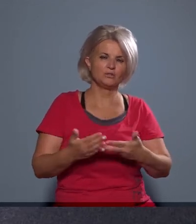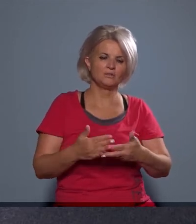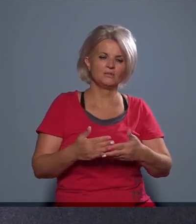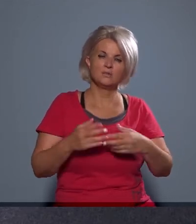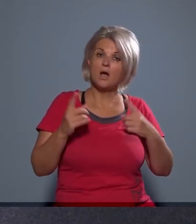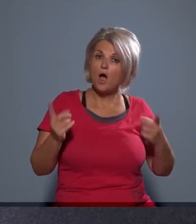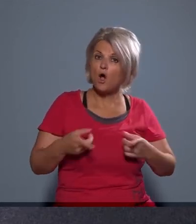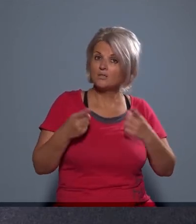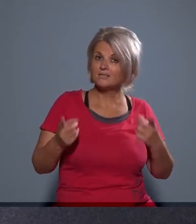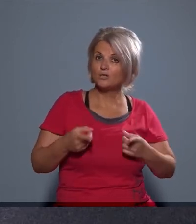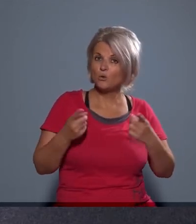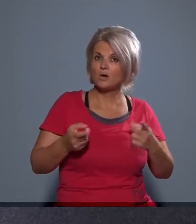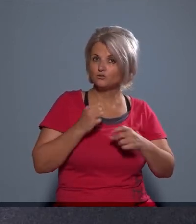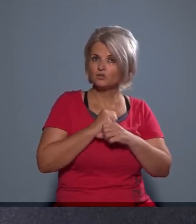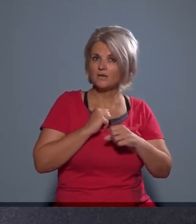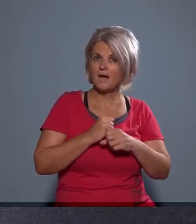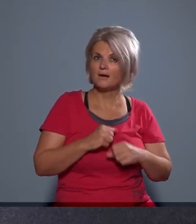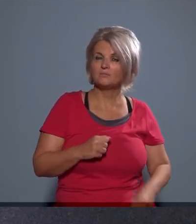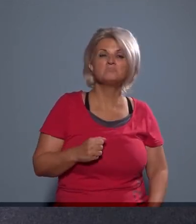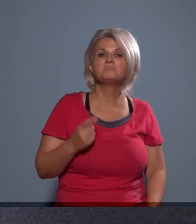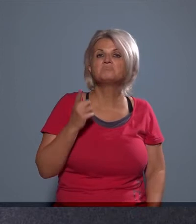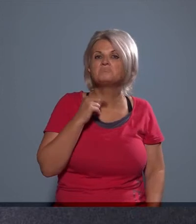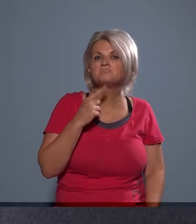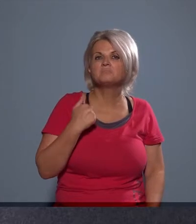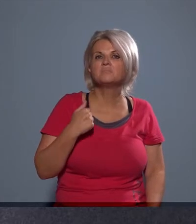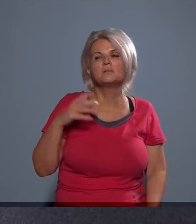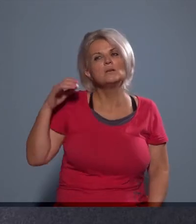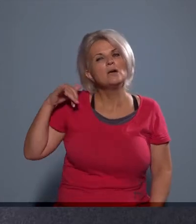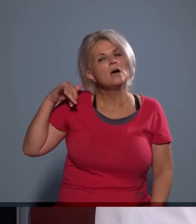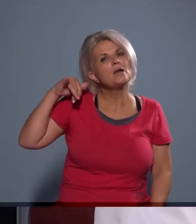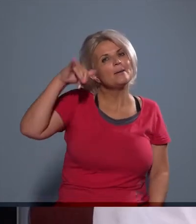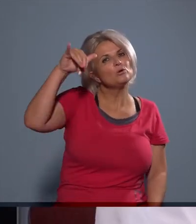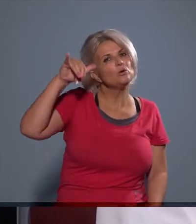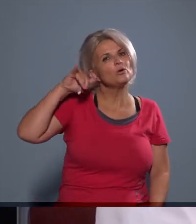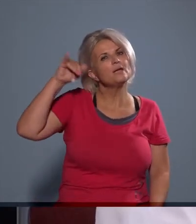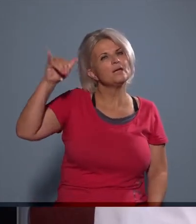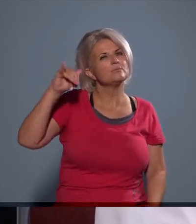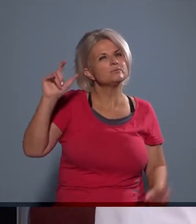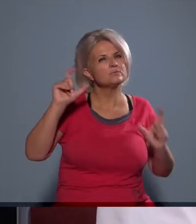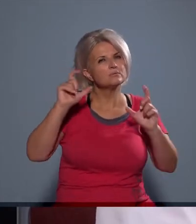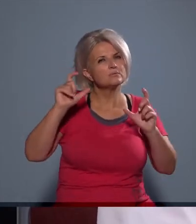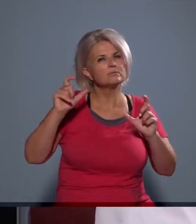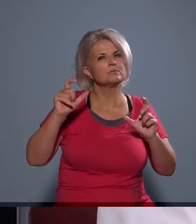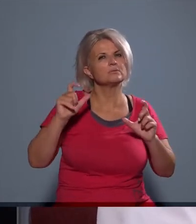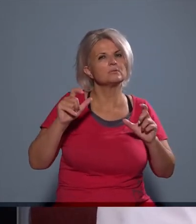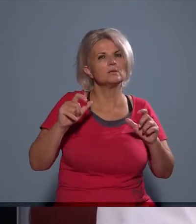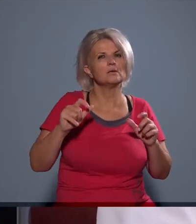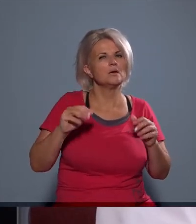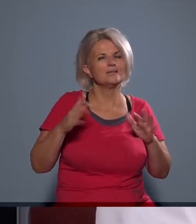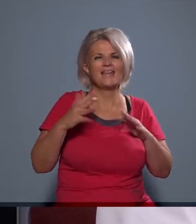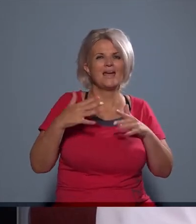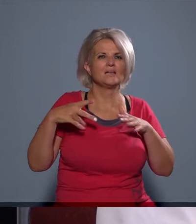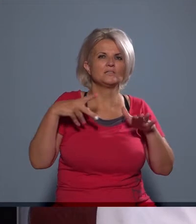akciózik az ügyben, hogy a repülőgépek zaja, minél kevésbé zavarja a tisztelt